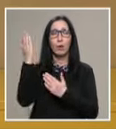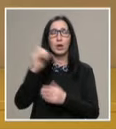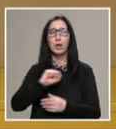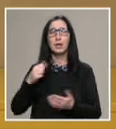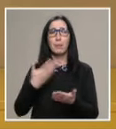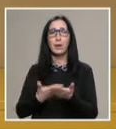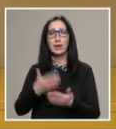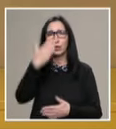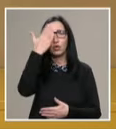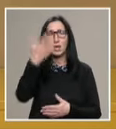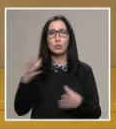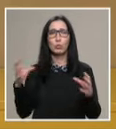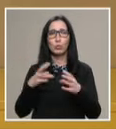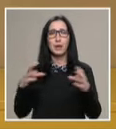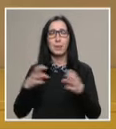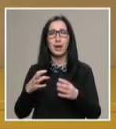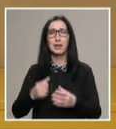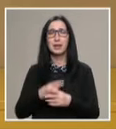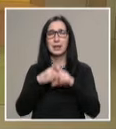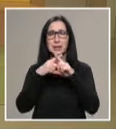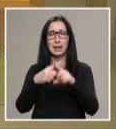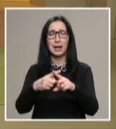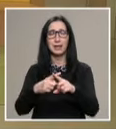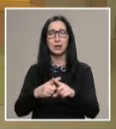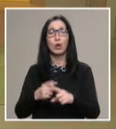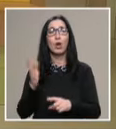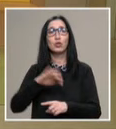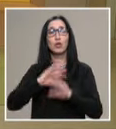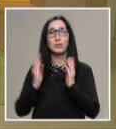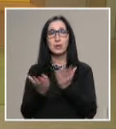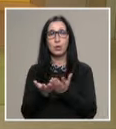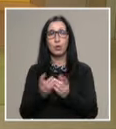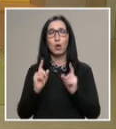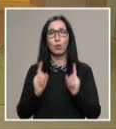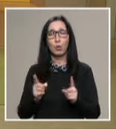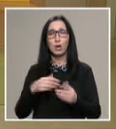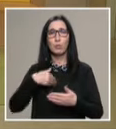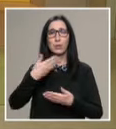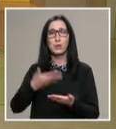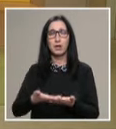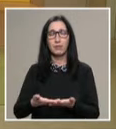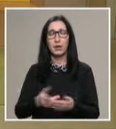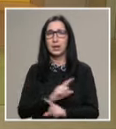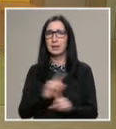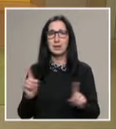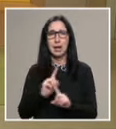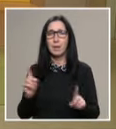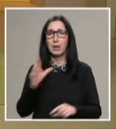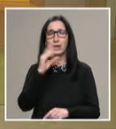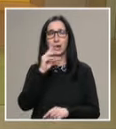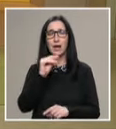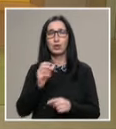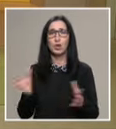и пред честното събрание на секлиятието, че всичко, което ми си яви, няма да